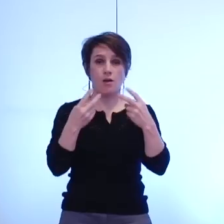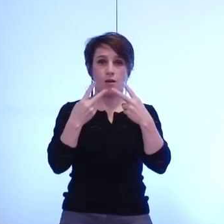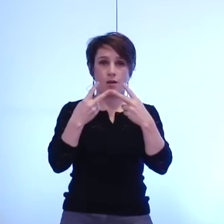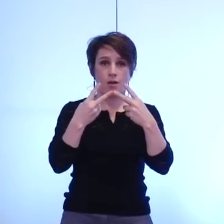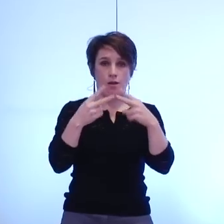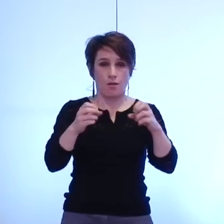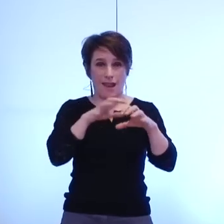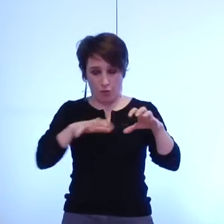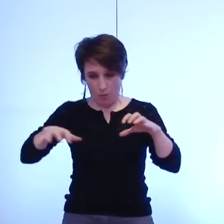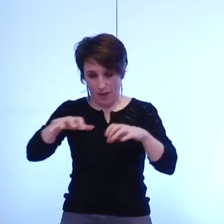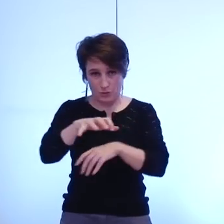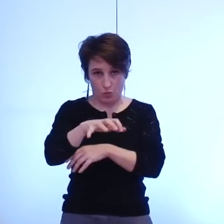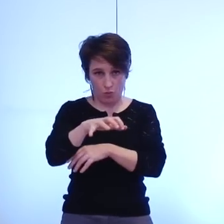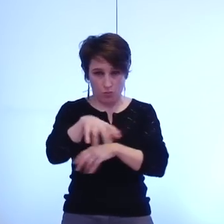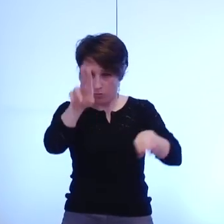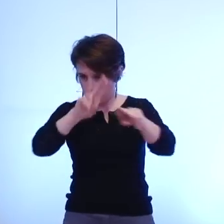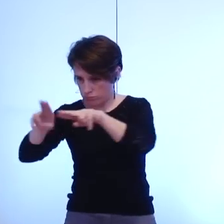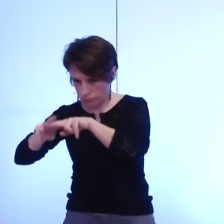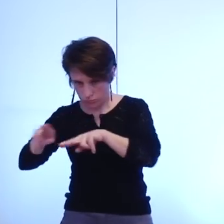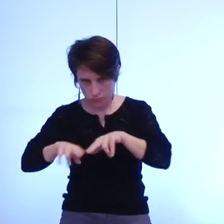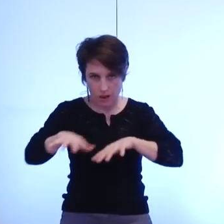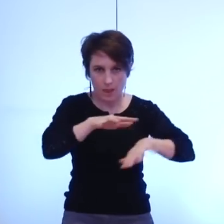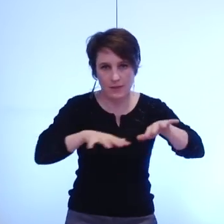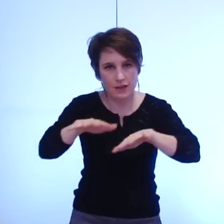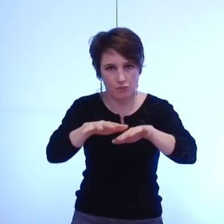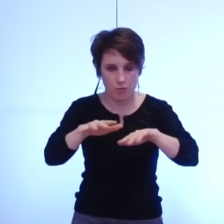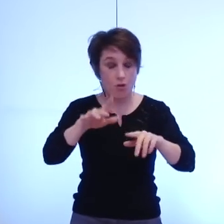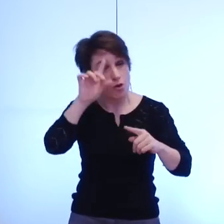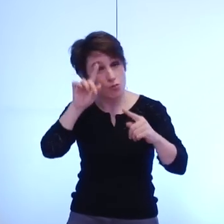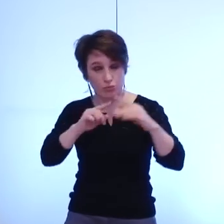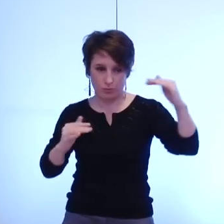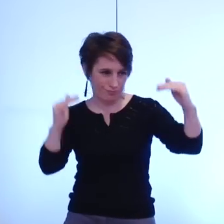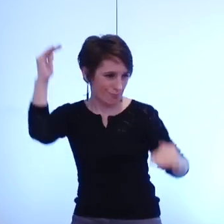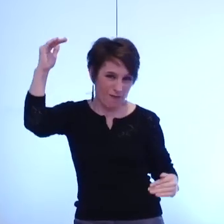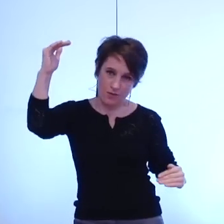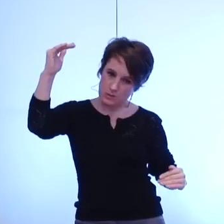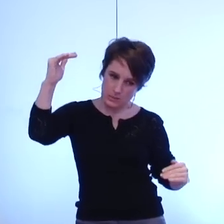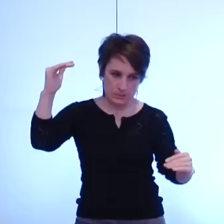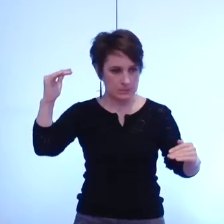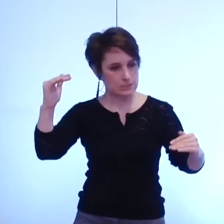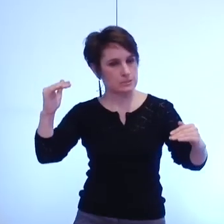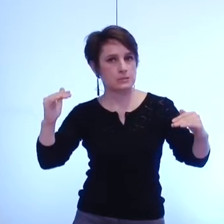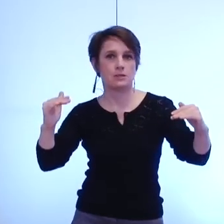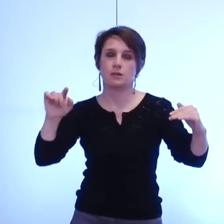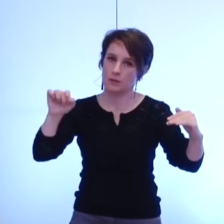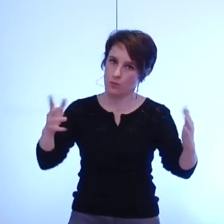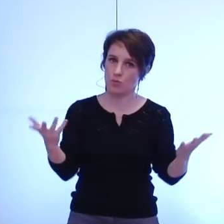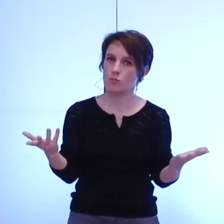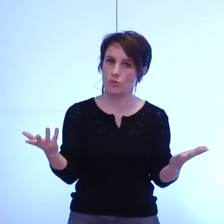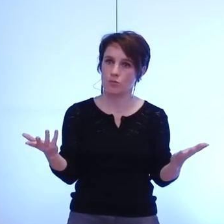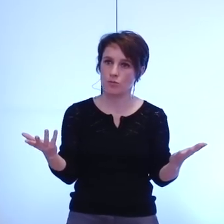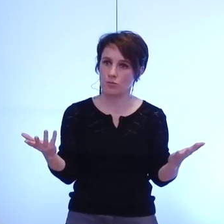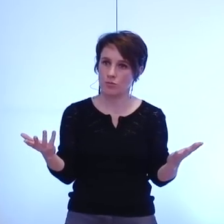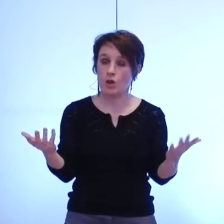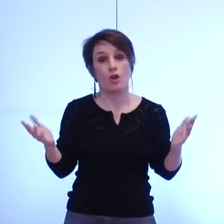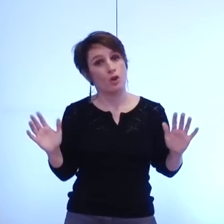une métropole qui permettra justement de lutter contre les inégalités doit forcément voir son développement et